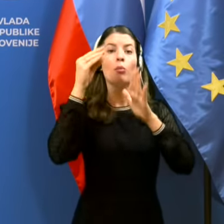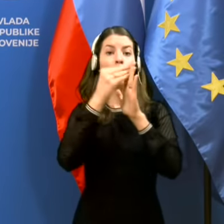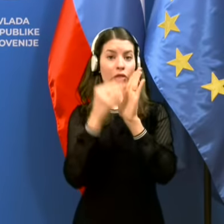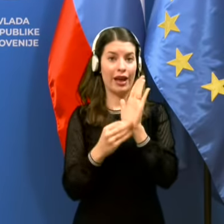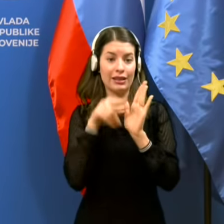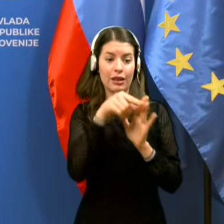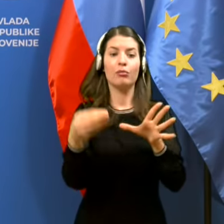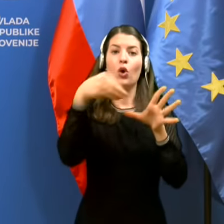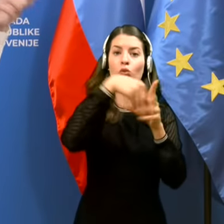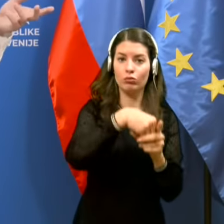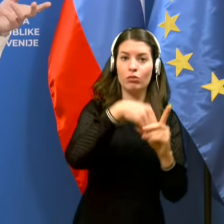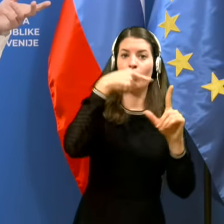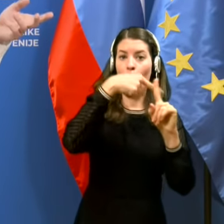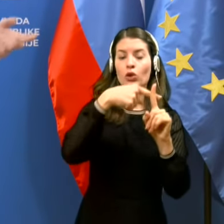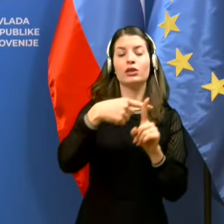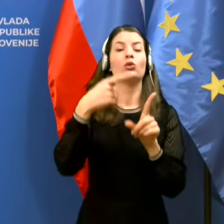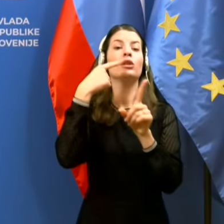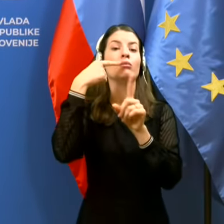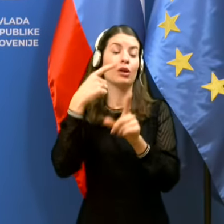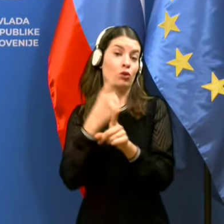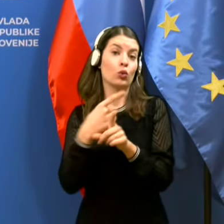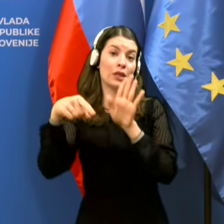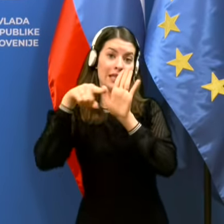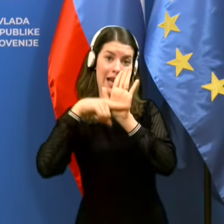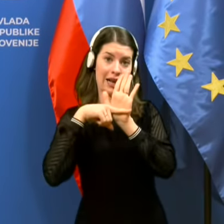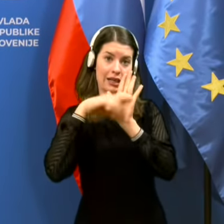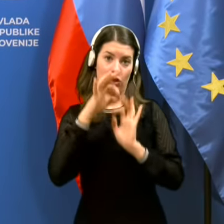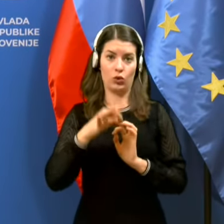zljivajo tako pozitivni, kot negativni testi. V redu.